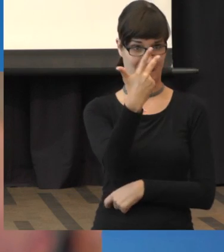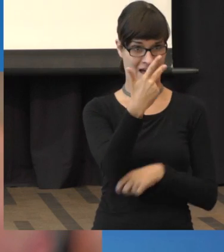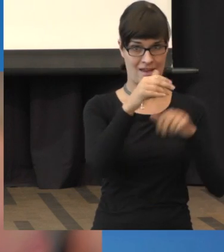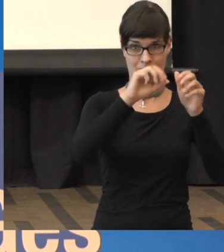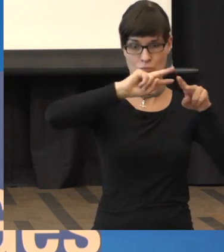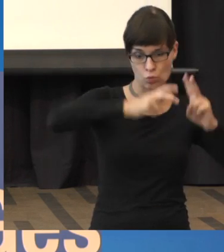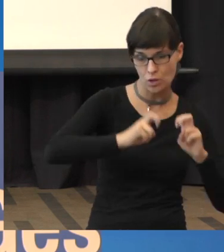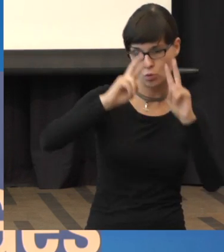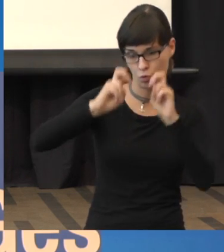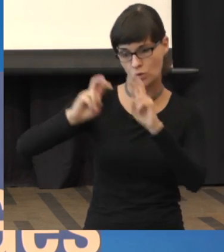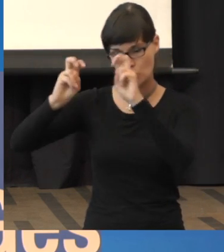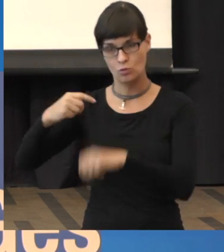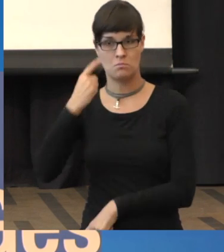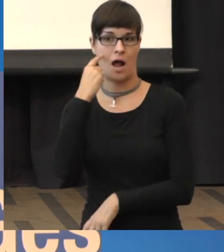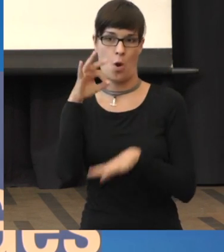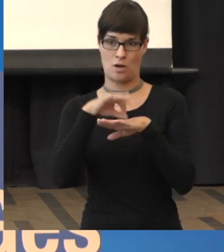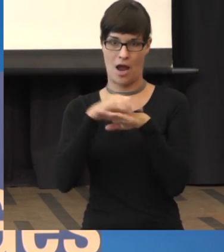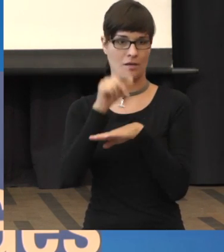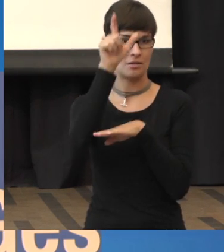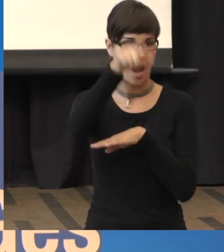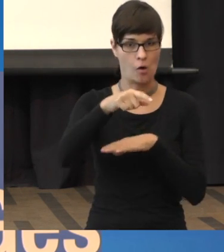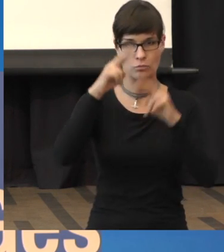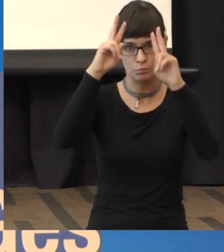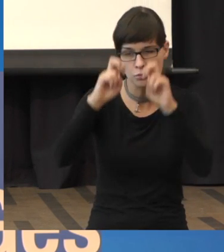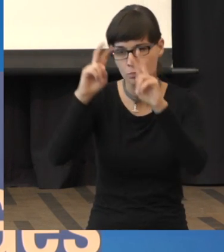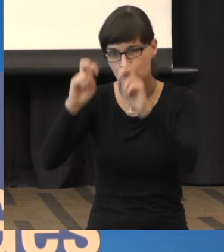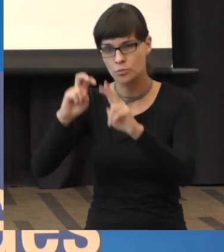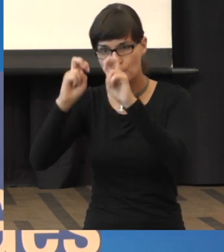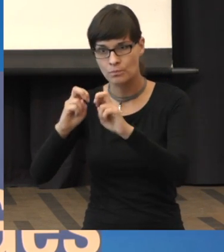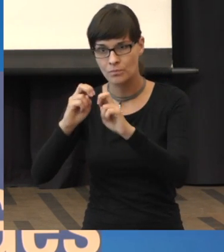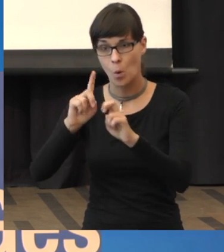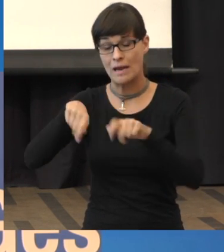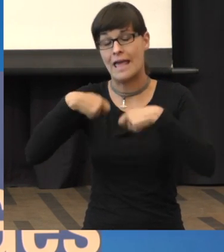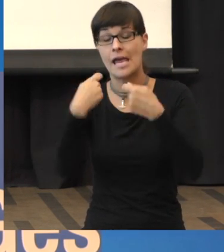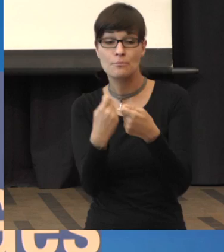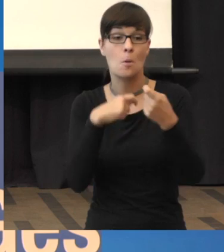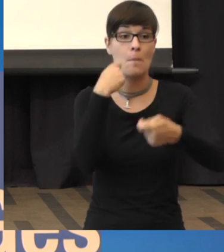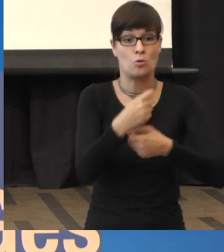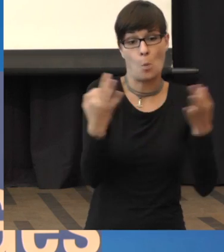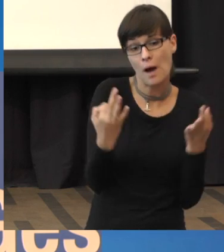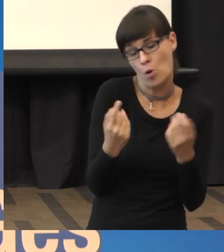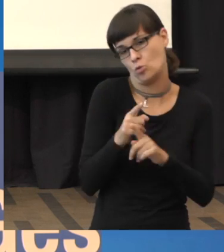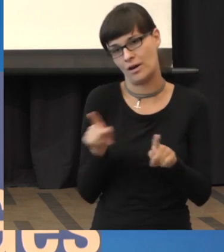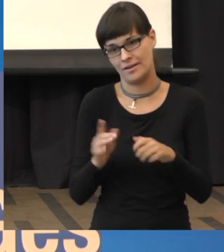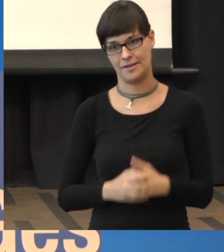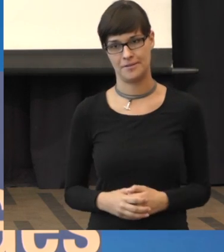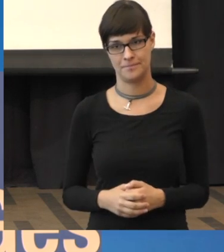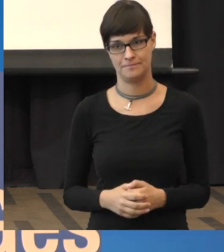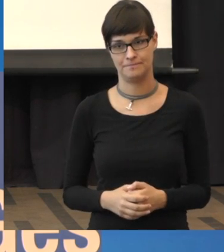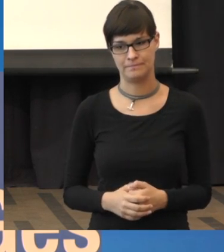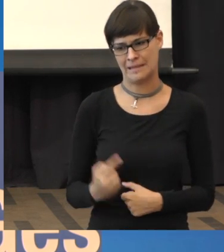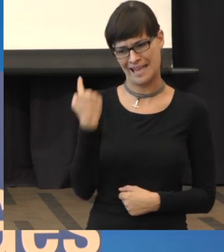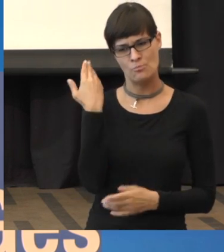um festzustellen, müssen wir behandeln oder müssen wir nicht behandeln. Und jetzt hatte ich schon gesagt, man teilt die Makula ein